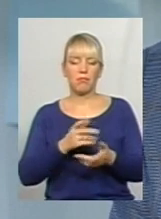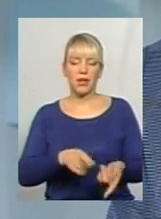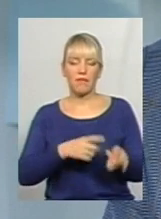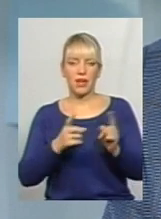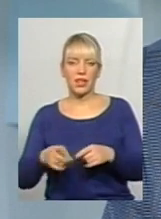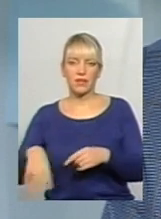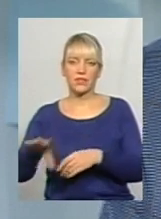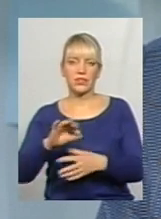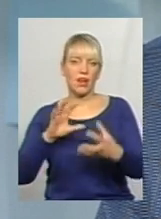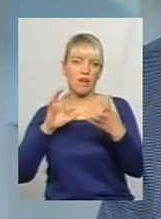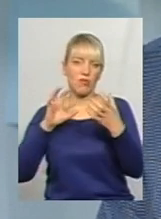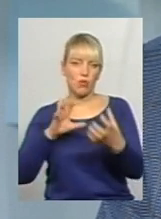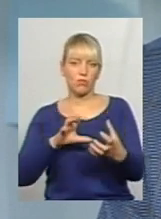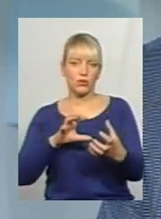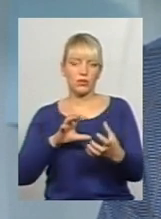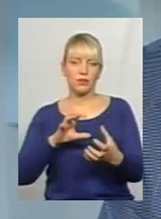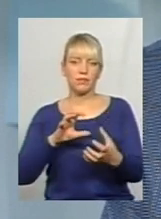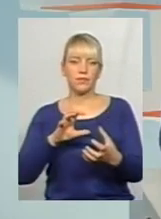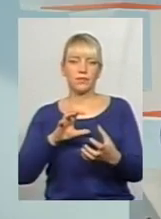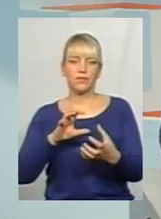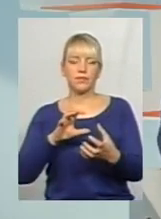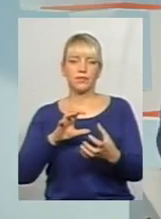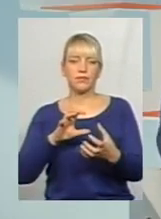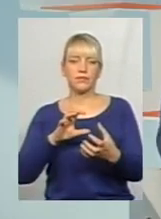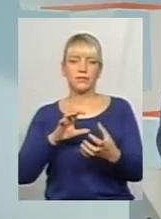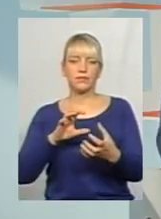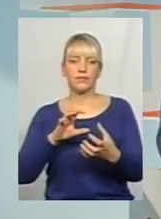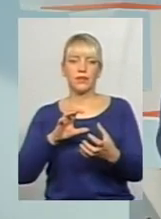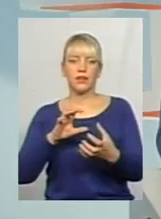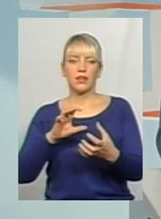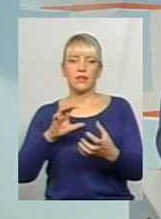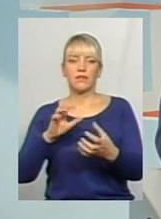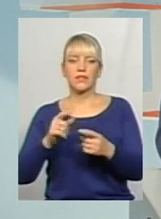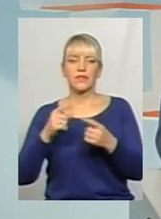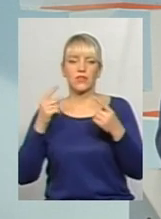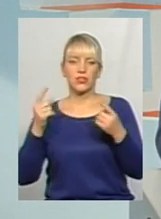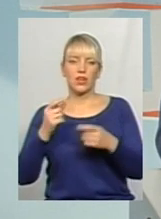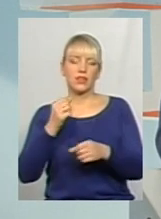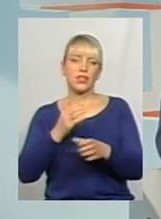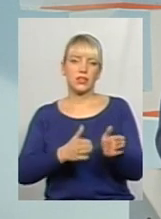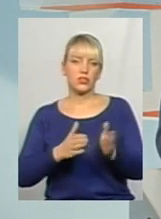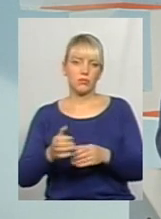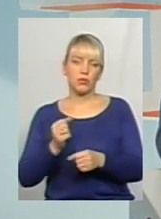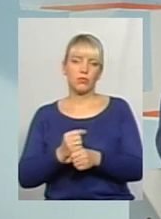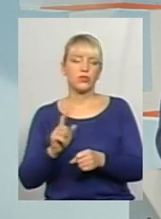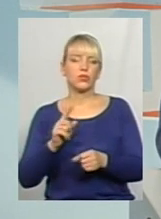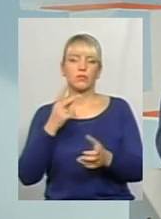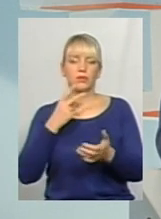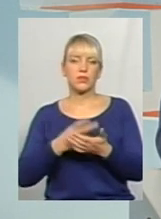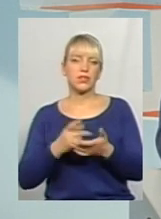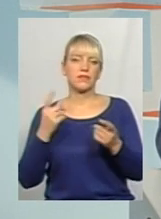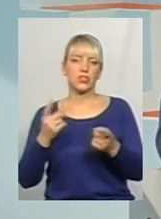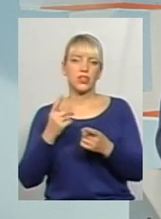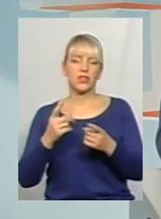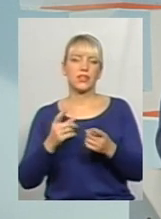маршрути в звичайний режим руху. Що передбачає звичайний режим руху? Звичайний